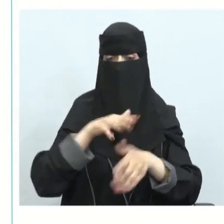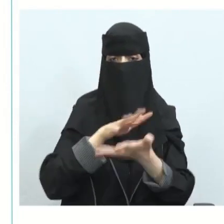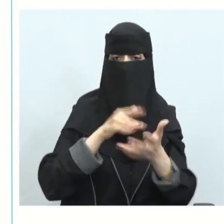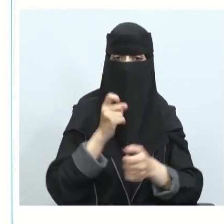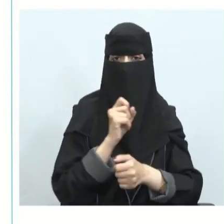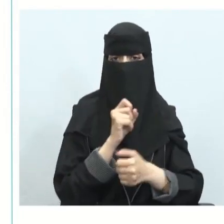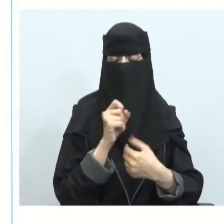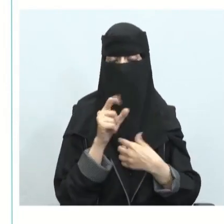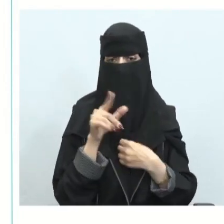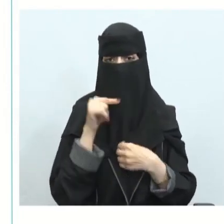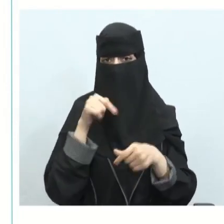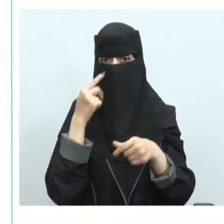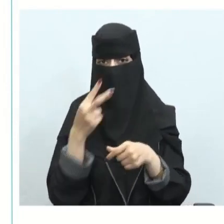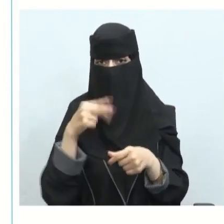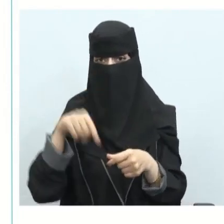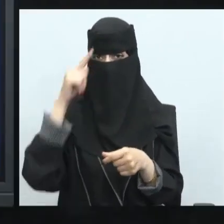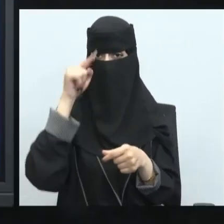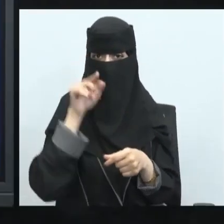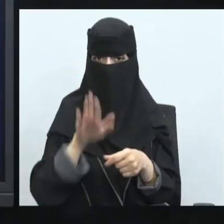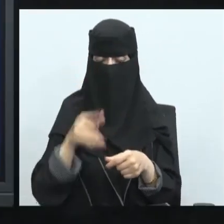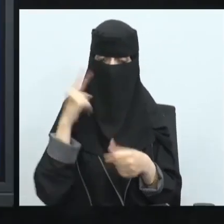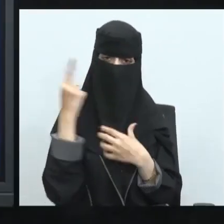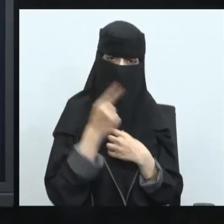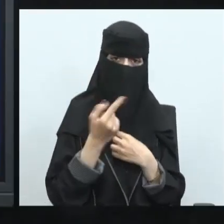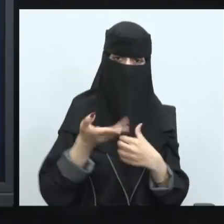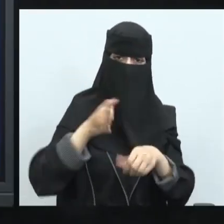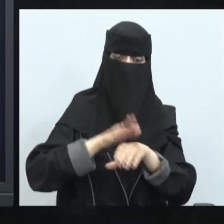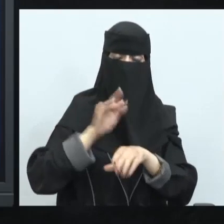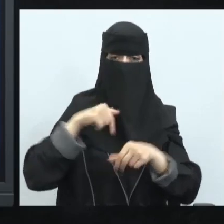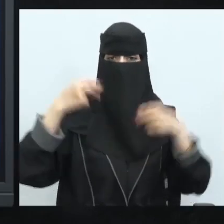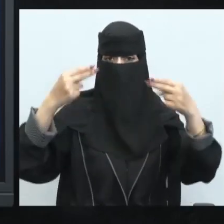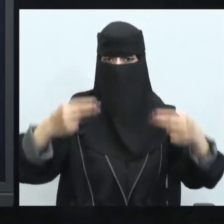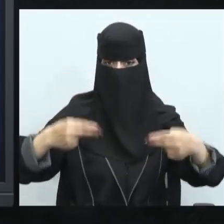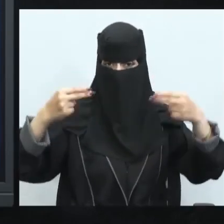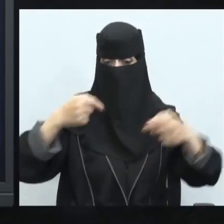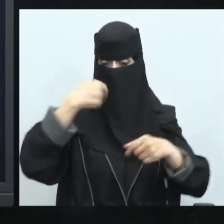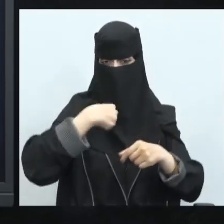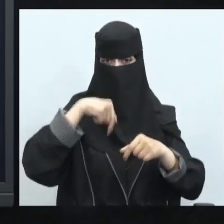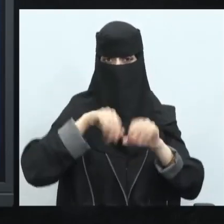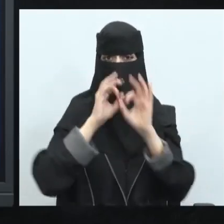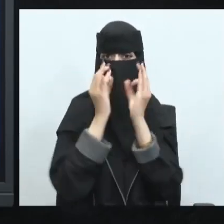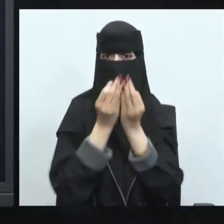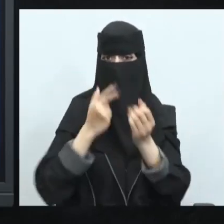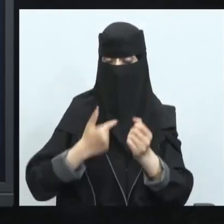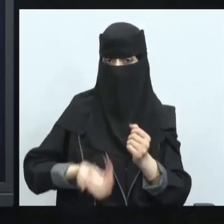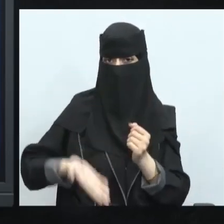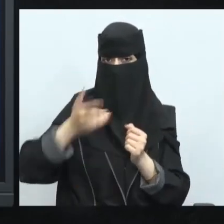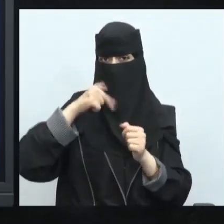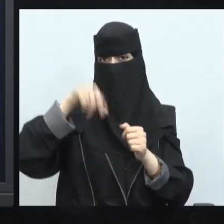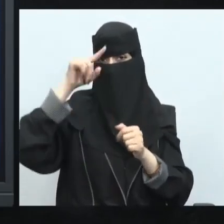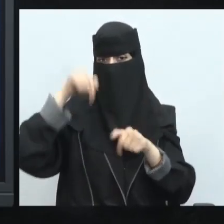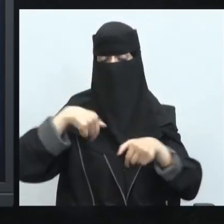نظرنا قسنا هذا المثال أو هذا الأمر النفايات على الفعاليات الشخصية أو الفعالية المجتمعية التي نقيمها مثلا